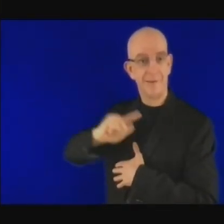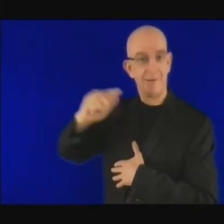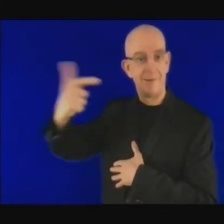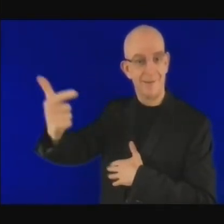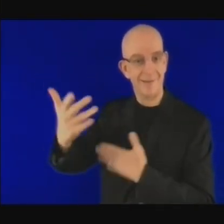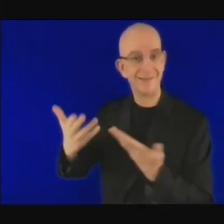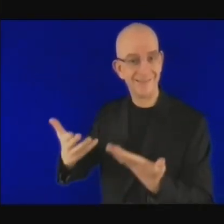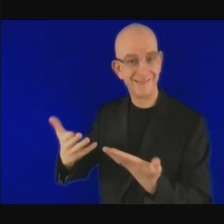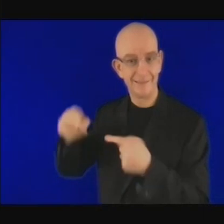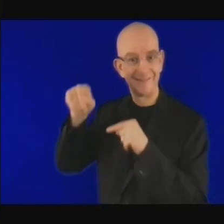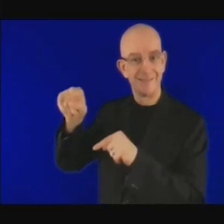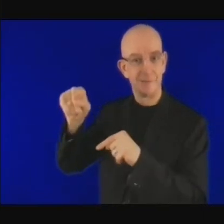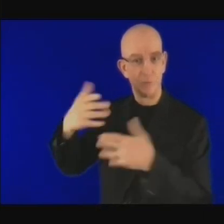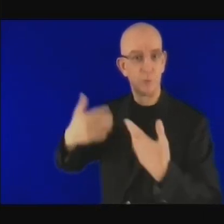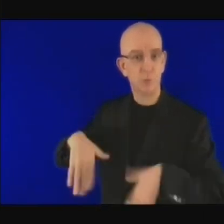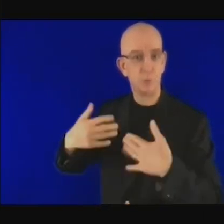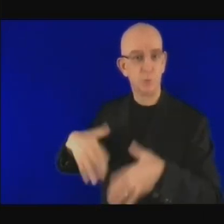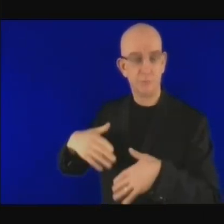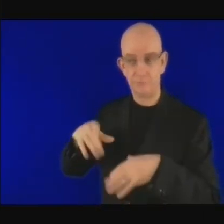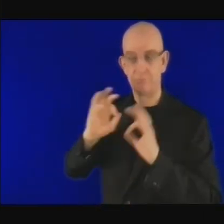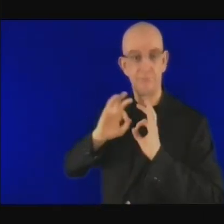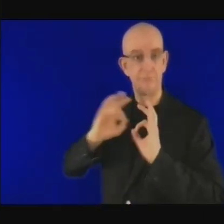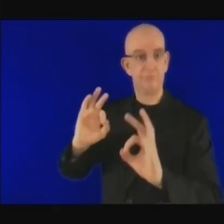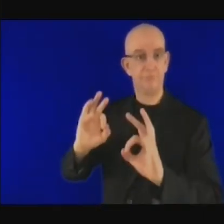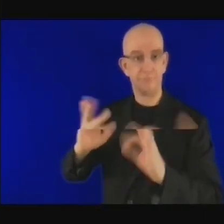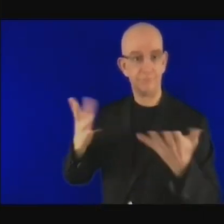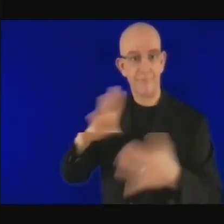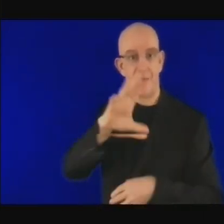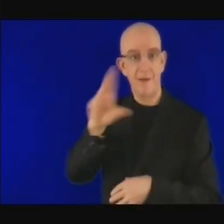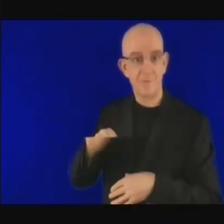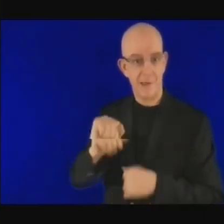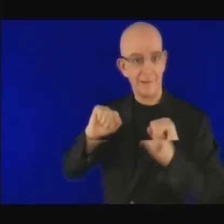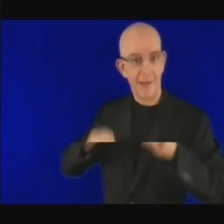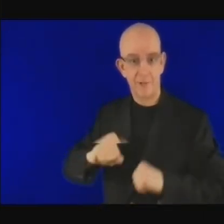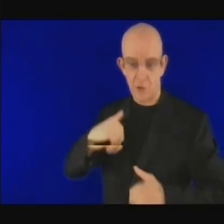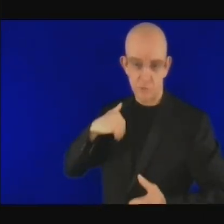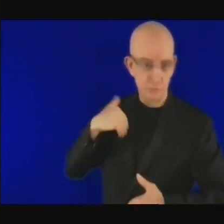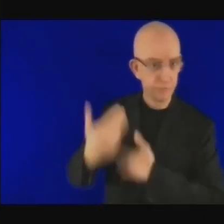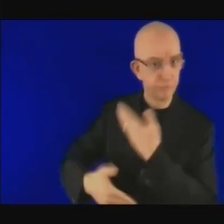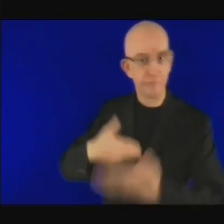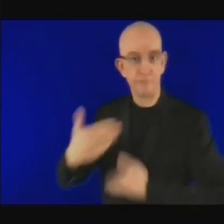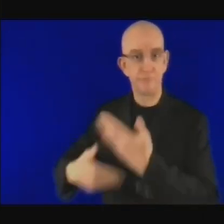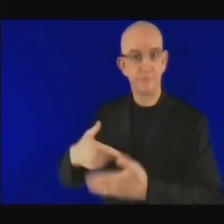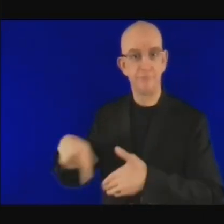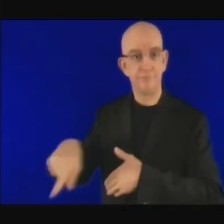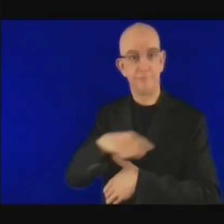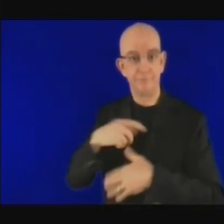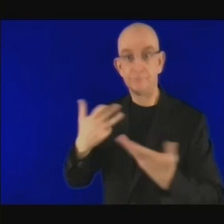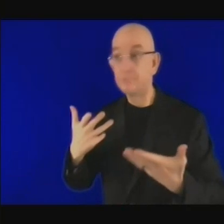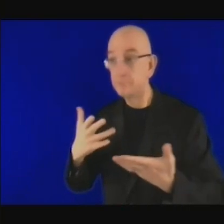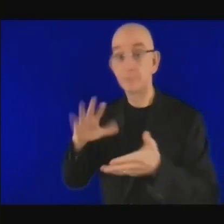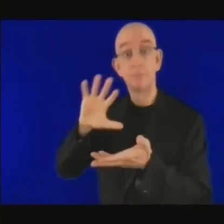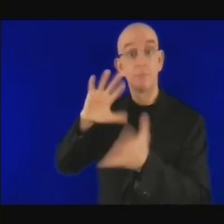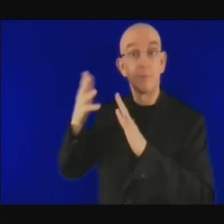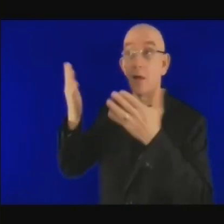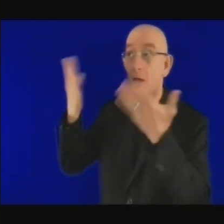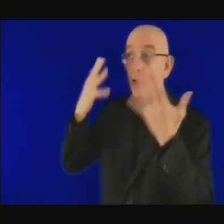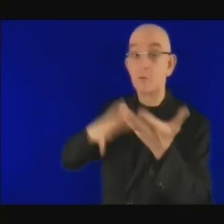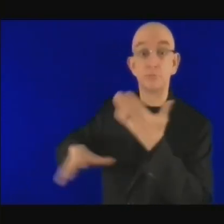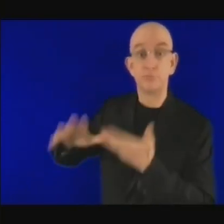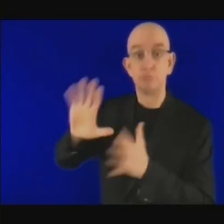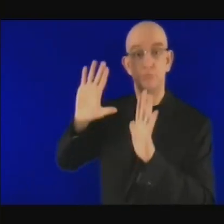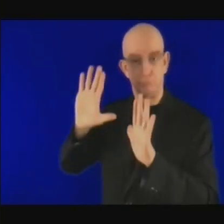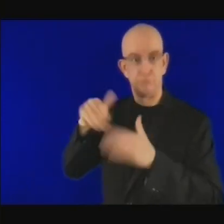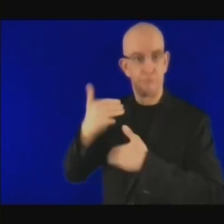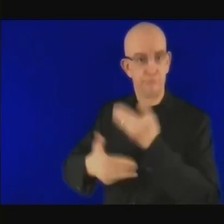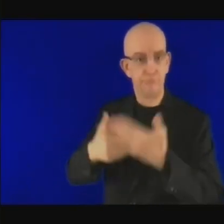c'est une chance à saisir pour l'Afrique pour son adaptation climatique bien